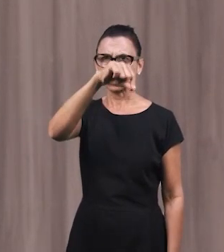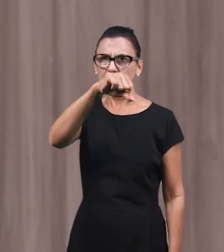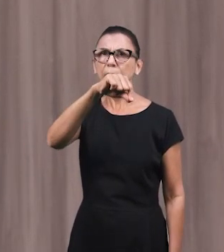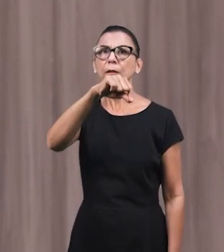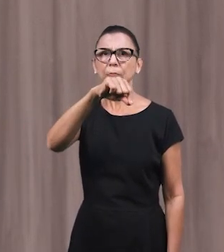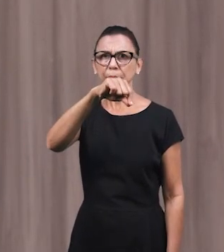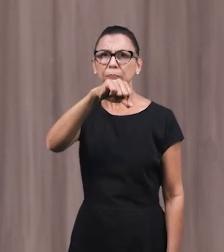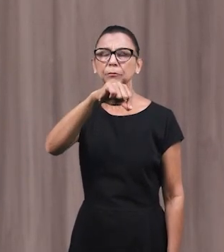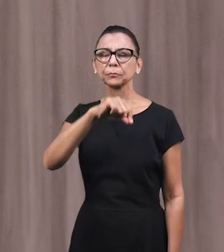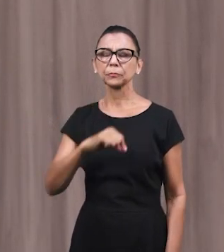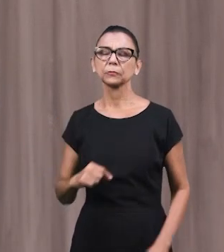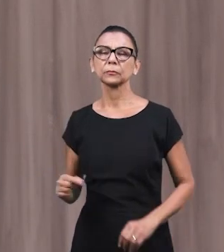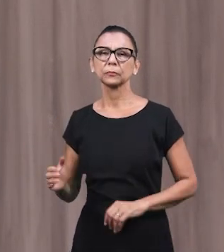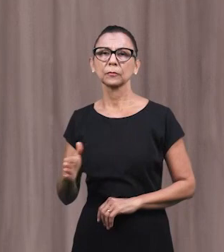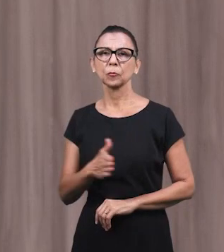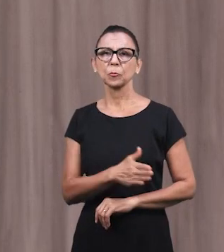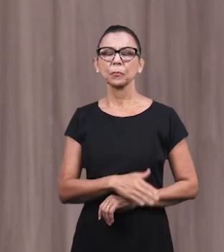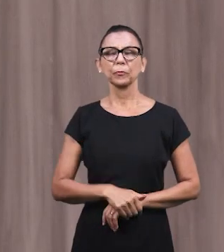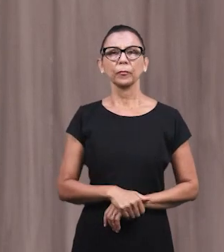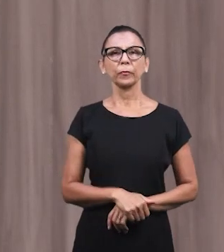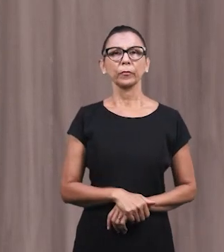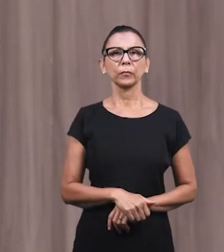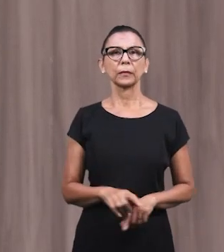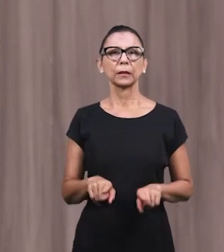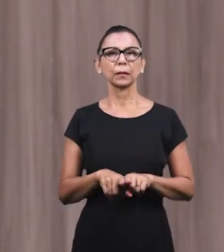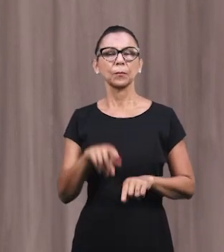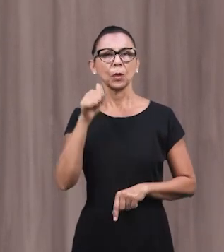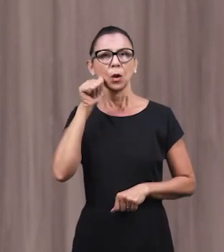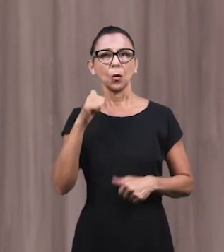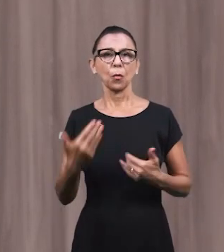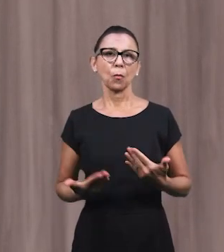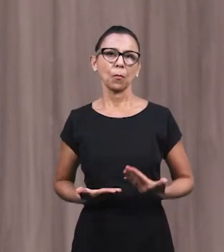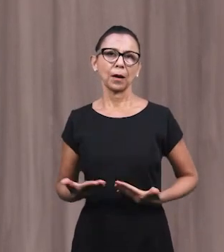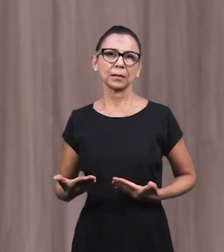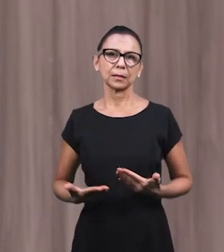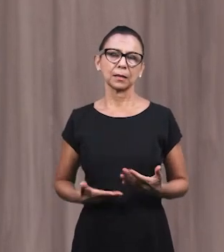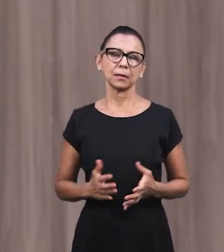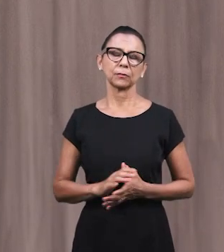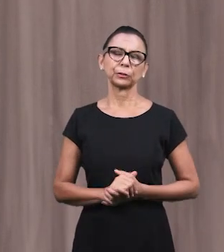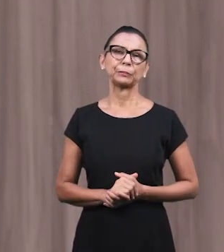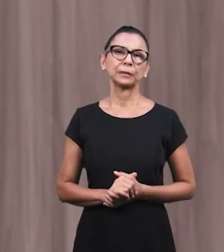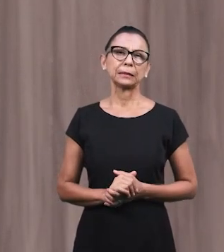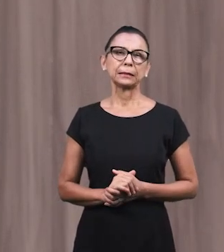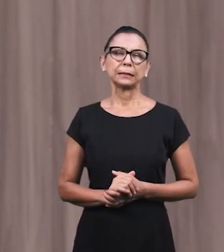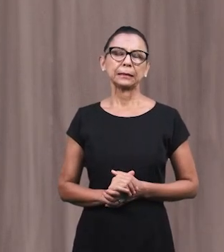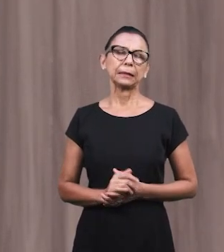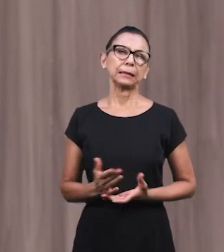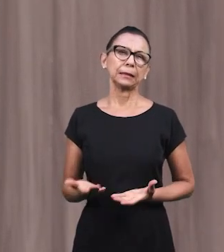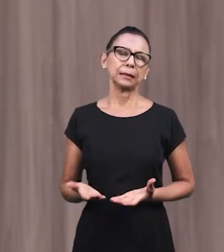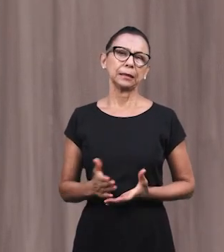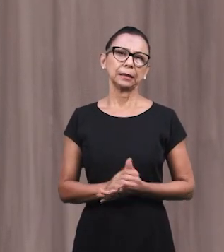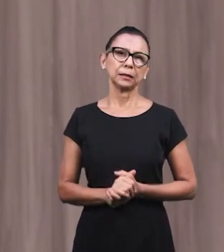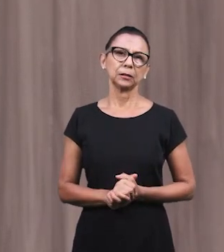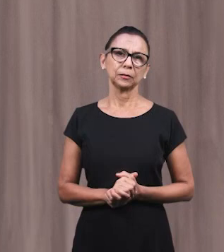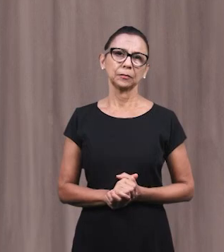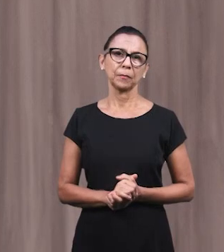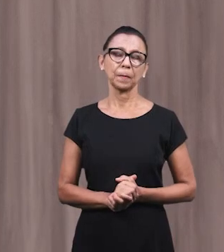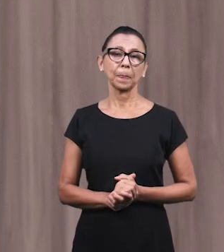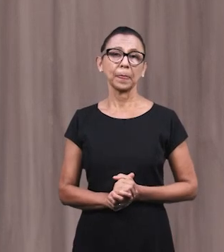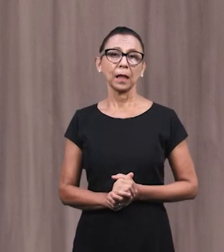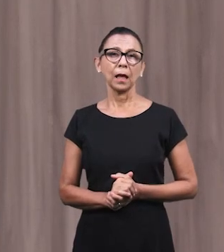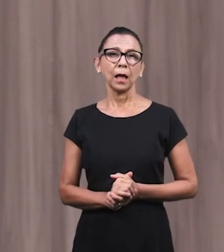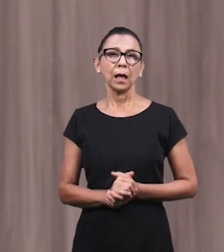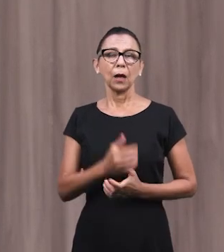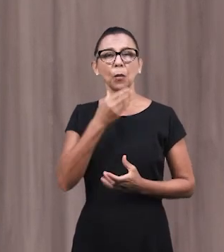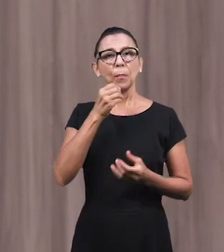Бога Господь Показал Слугу Одну Которая Чувствует Дистанцию Между Ней И Мужем